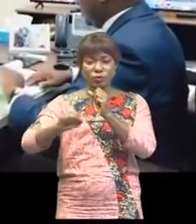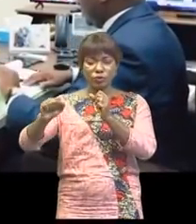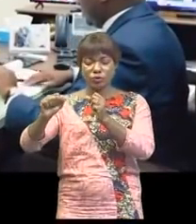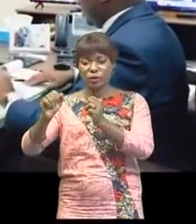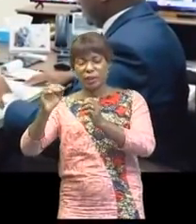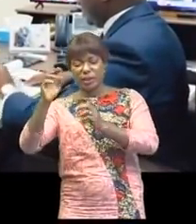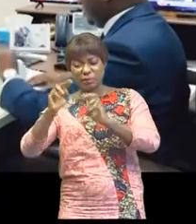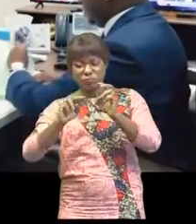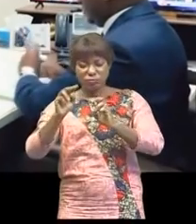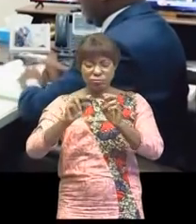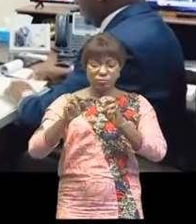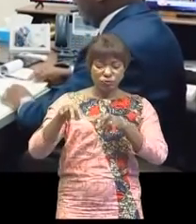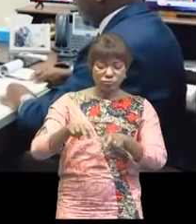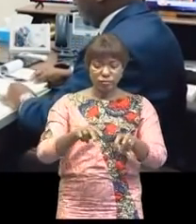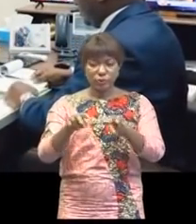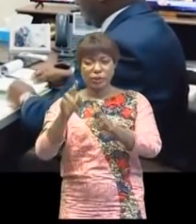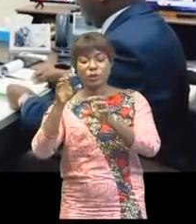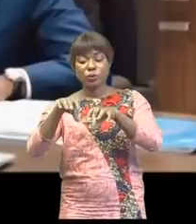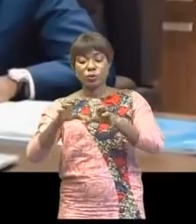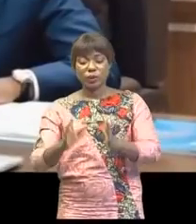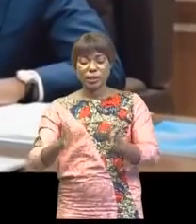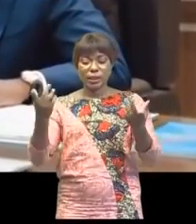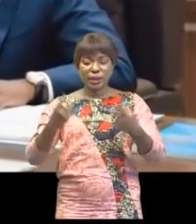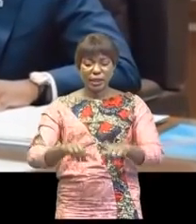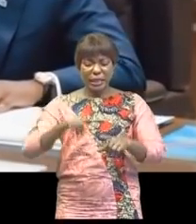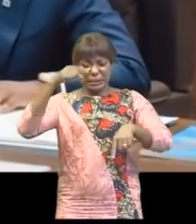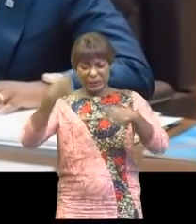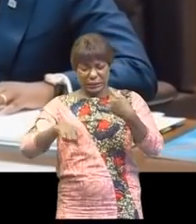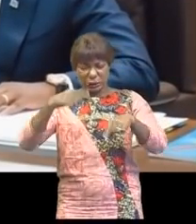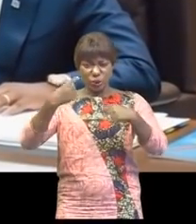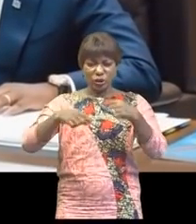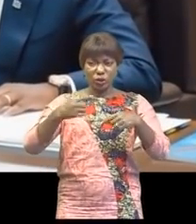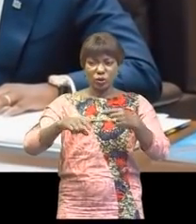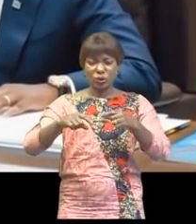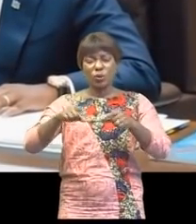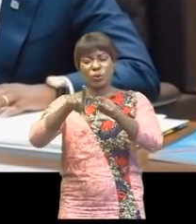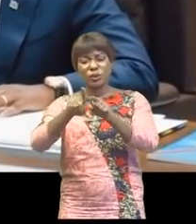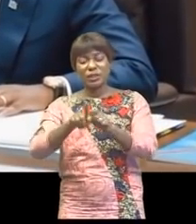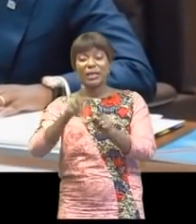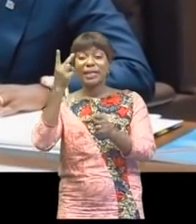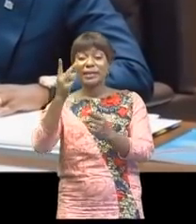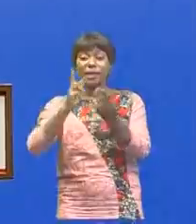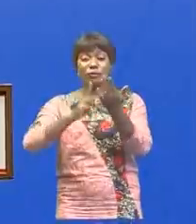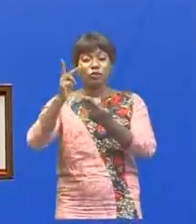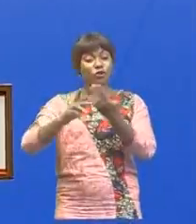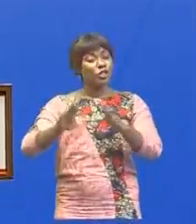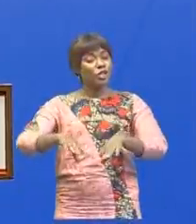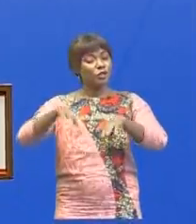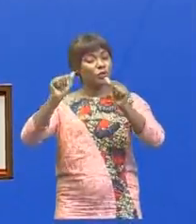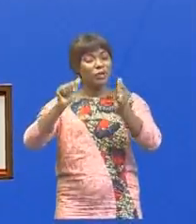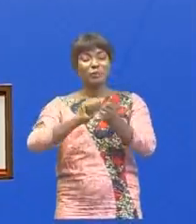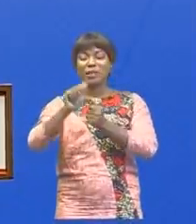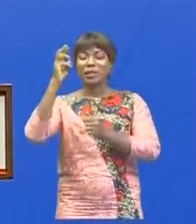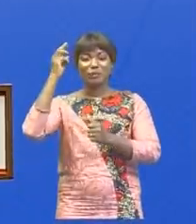classes moyennes congolaises. Après débat et délibération, ces deux projets de décret ont été adoptés.